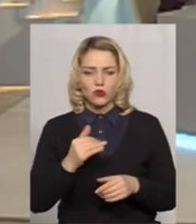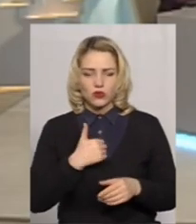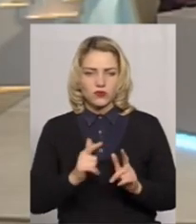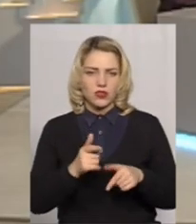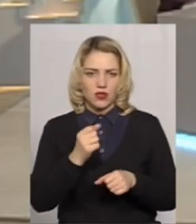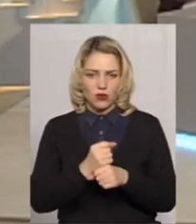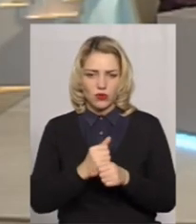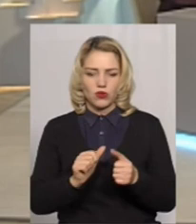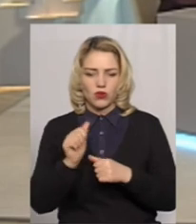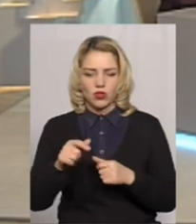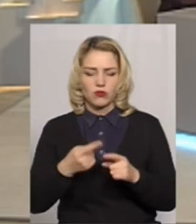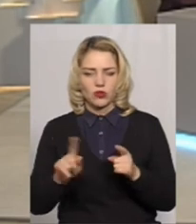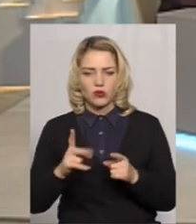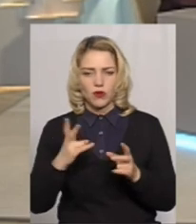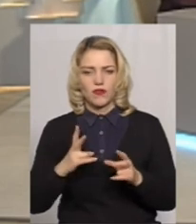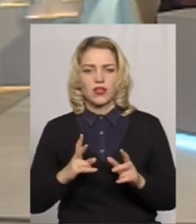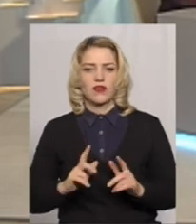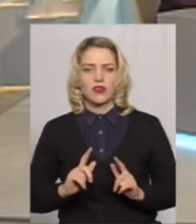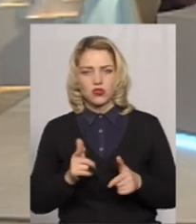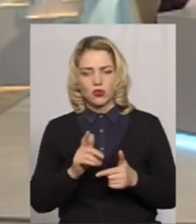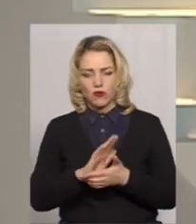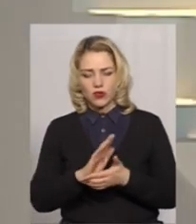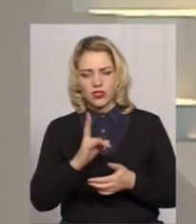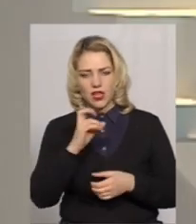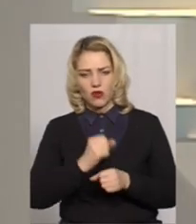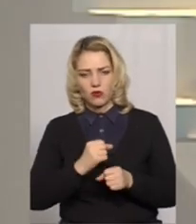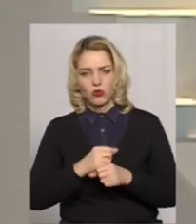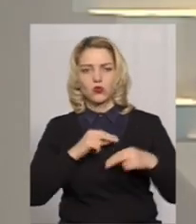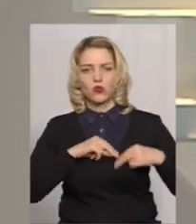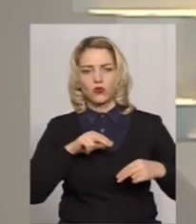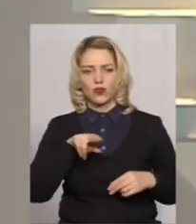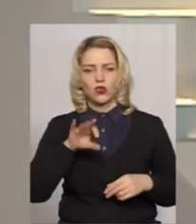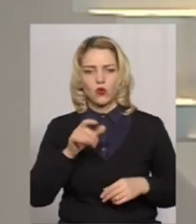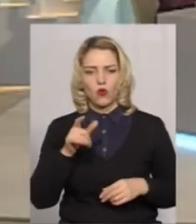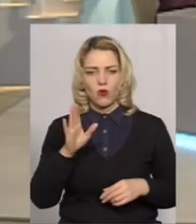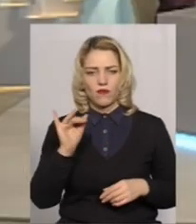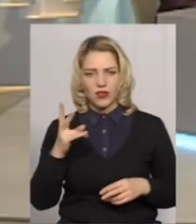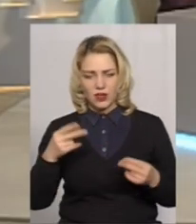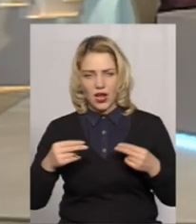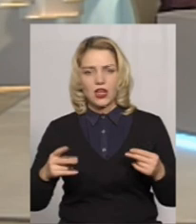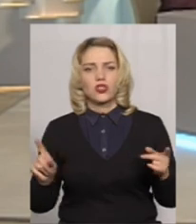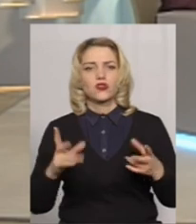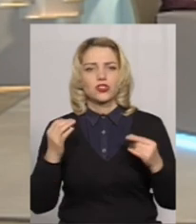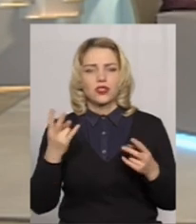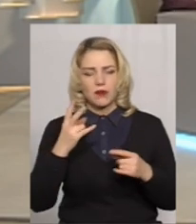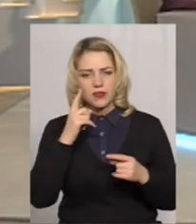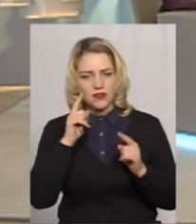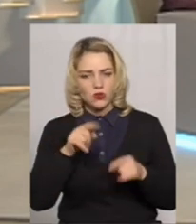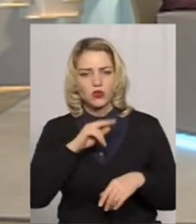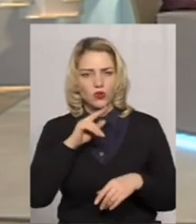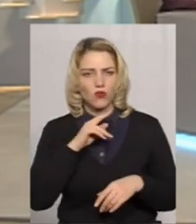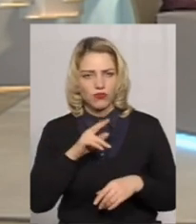що вони мають влаштовуватись за трудовим договором, на що ще їм в першу чергу варто звернути увагу, щоб почуватися безпечно?